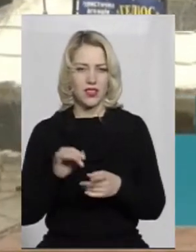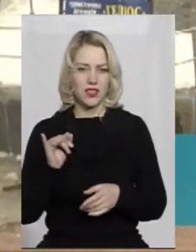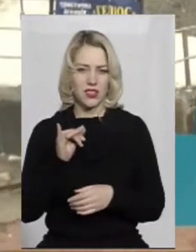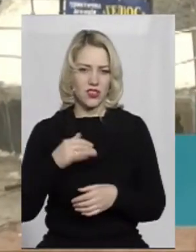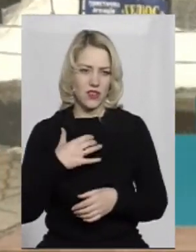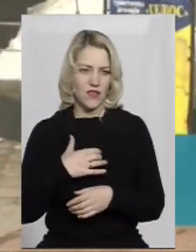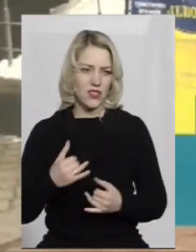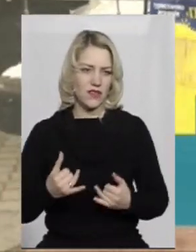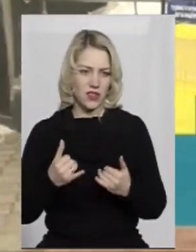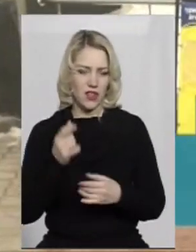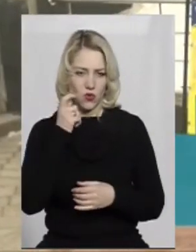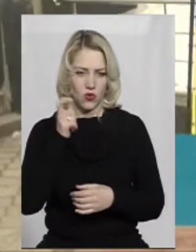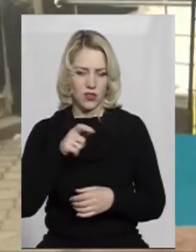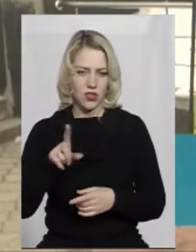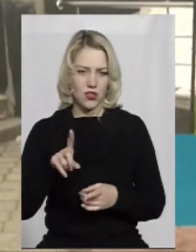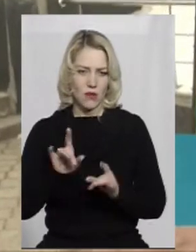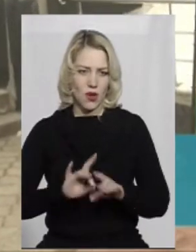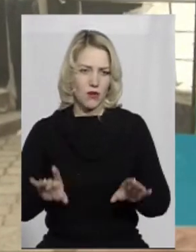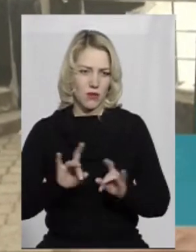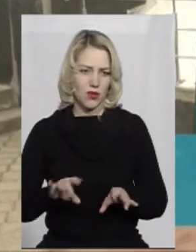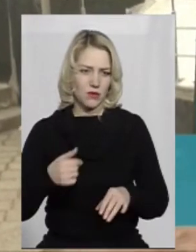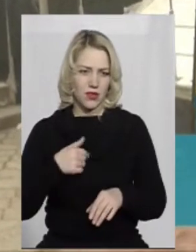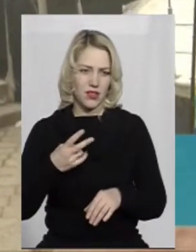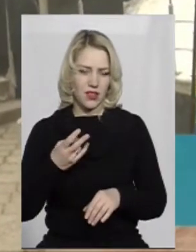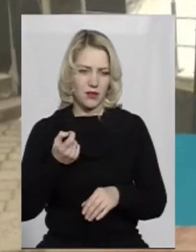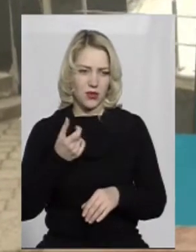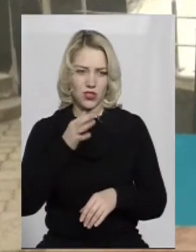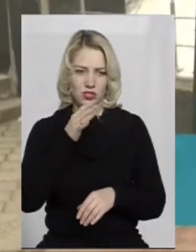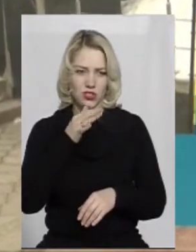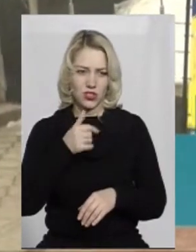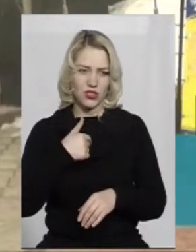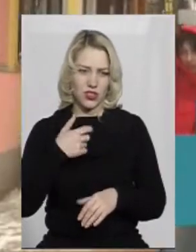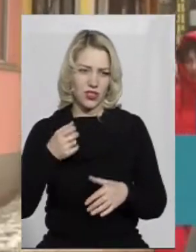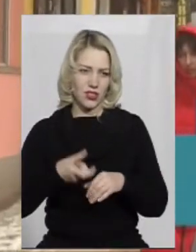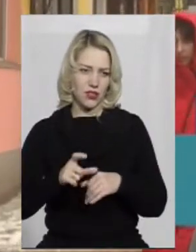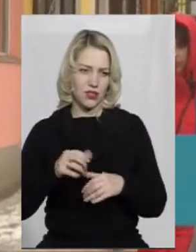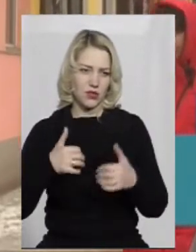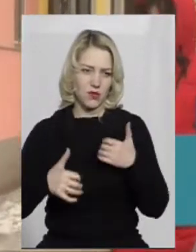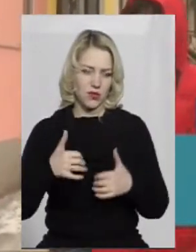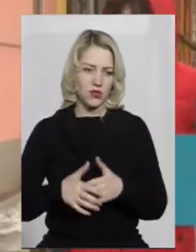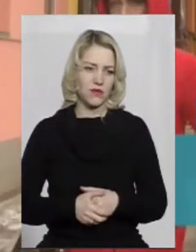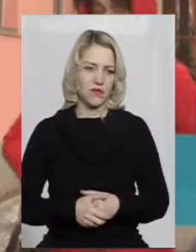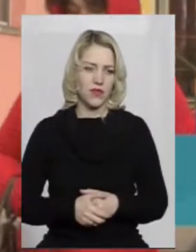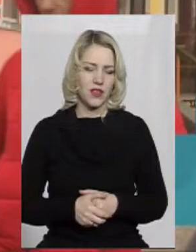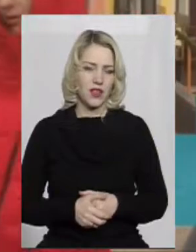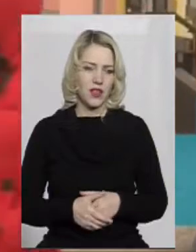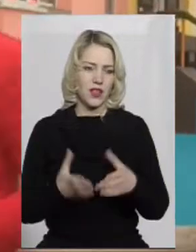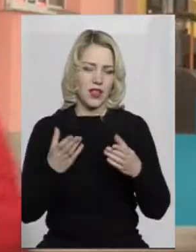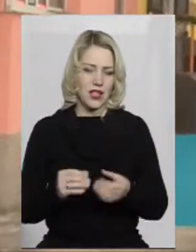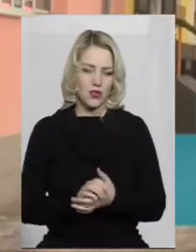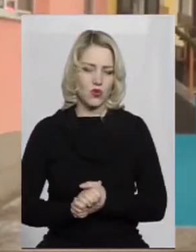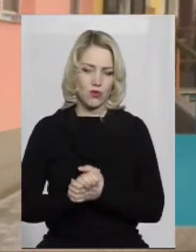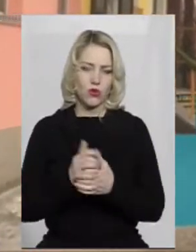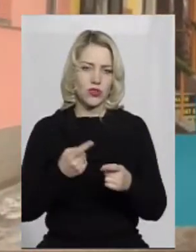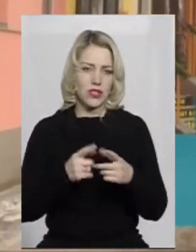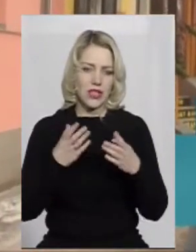важливе для українців, але, щоб пояснювати, мені треба трохи часу, а я дуже спішу. День Соборності – День Воз'єднання